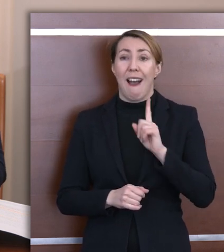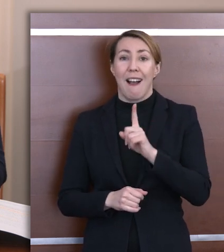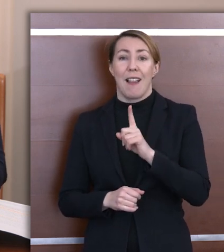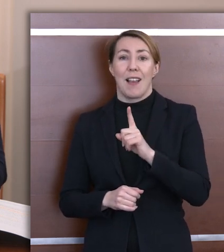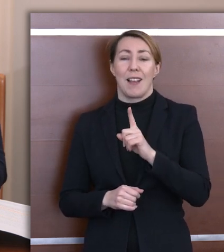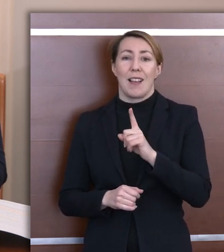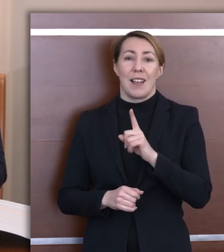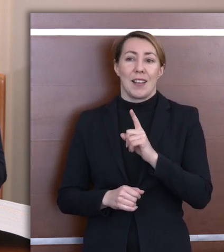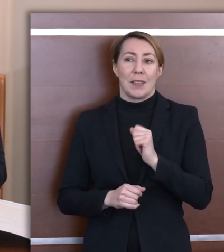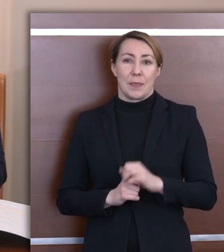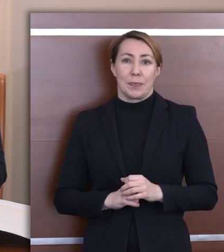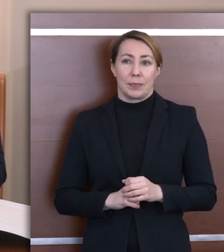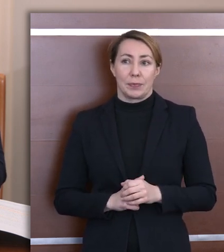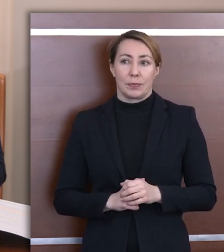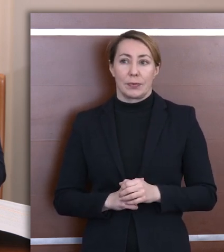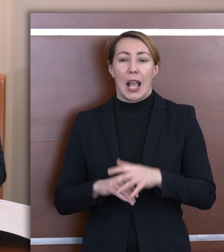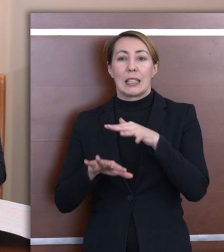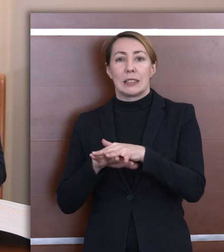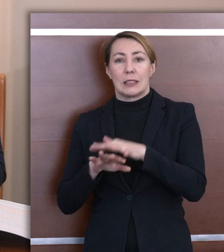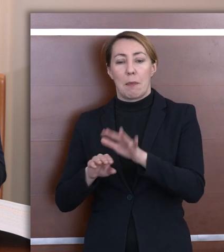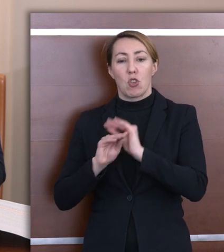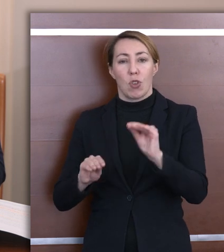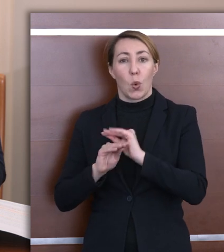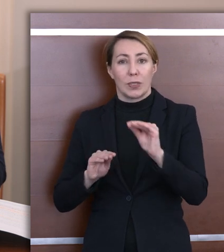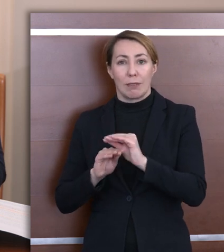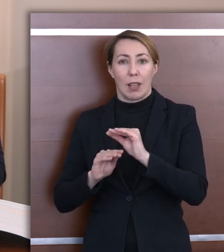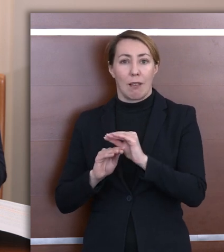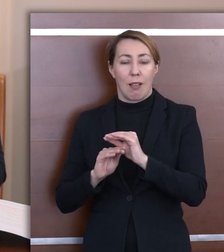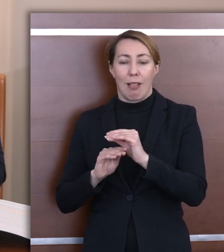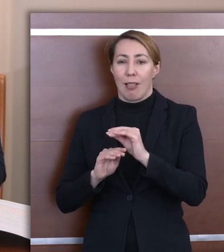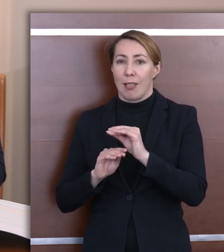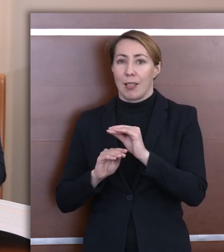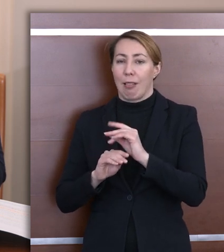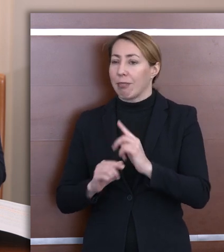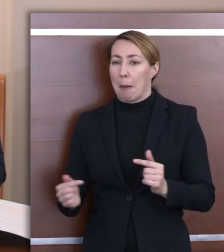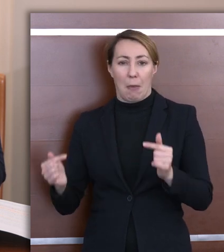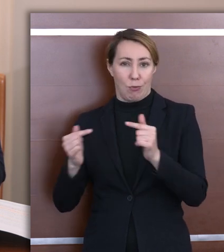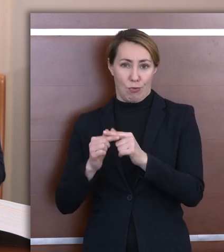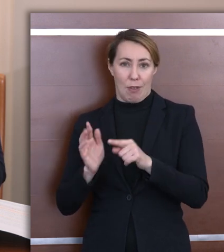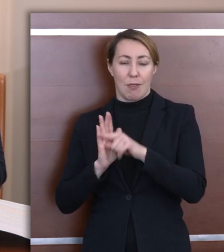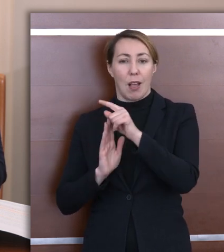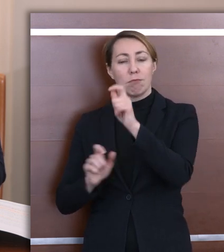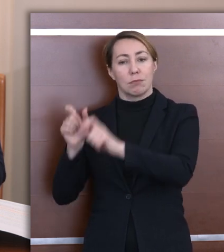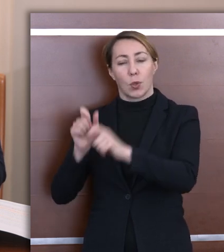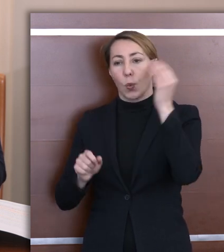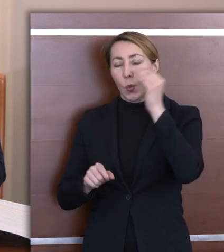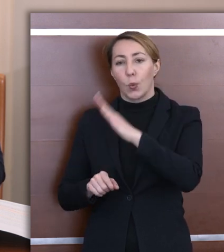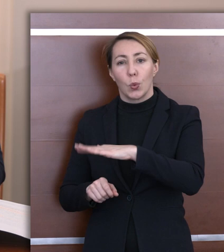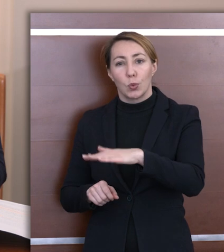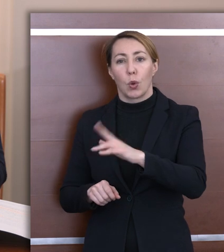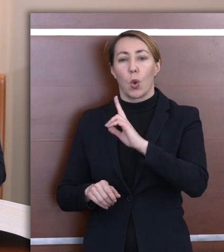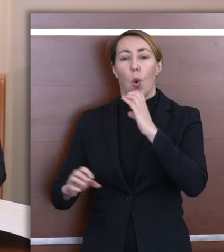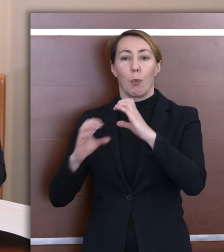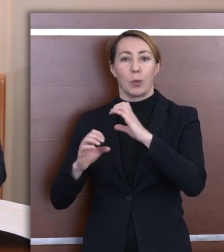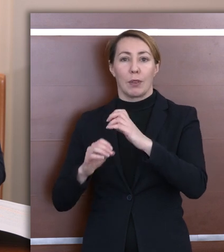niewątpliwie system kształcenia nie jest odpowiedni do uczniów, którzy komunikują się przede wszystkim